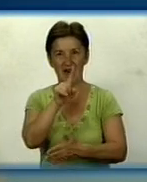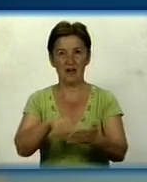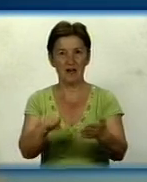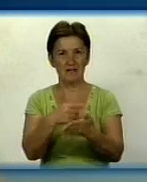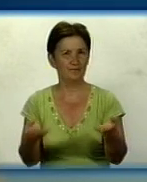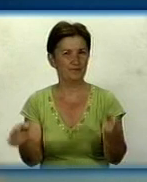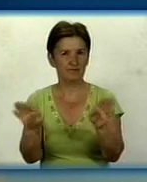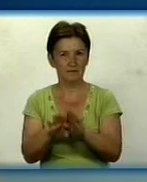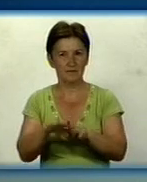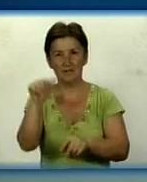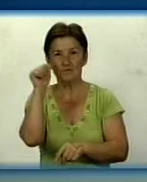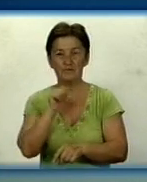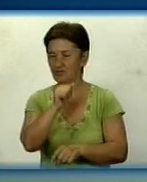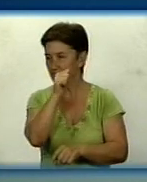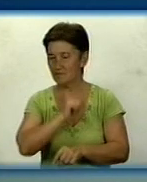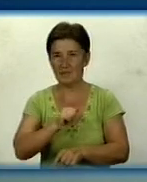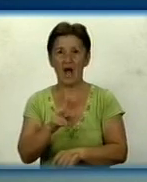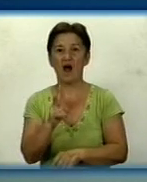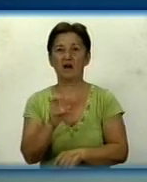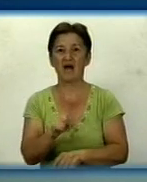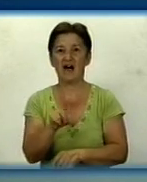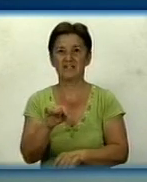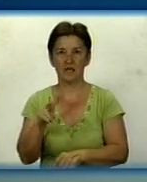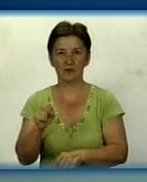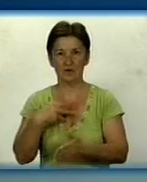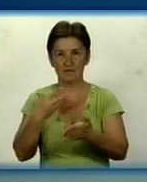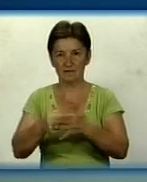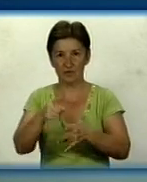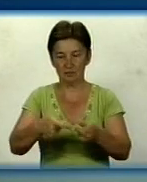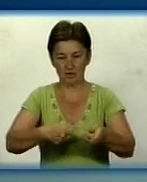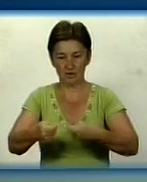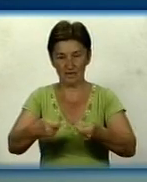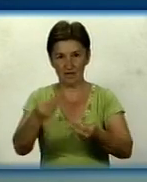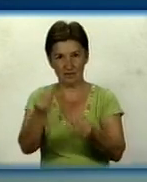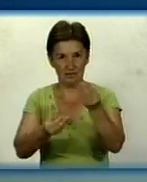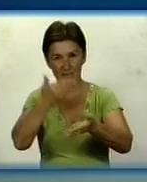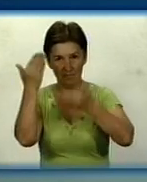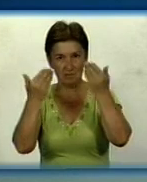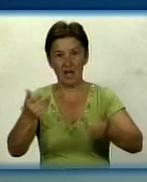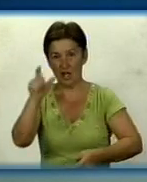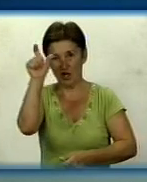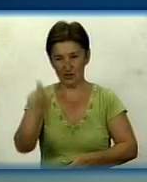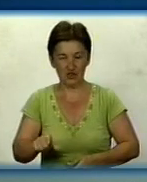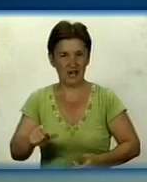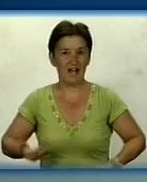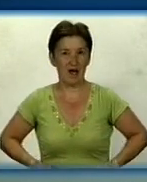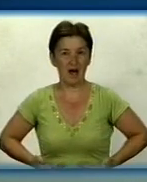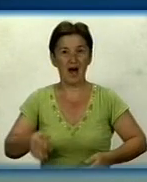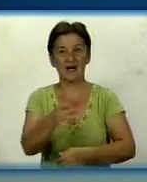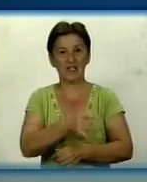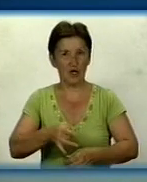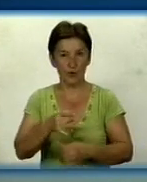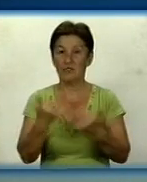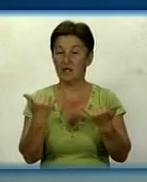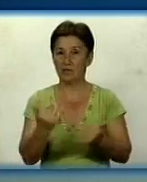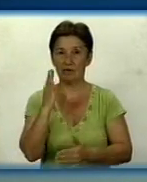підпільне казино. Незаконний бізнес організував у власному торгівельно-розважальному комплексі. Житель району. За таке підприємництво тепер йому